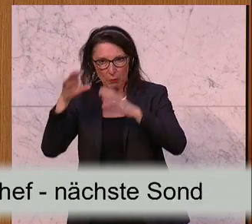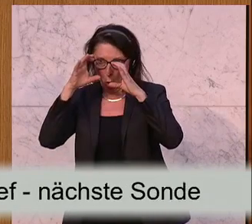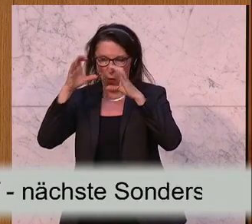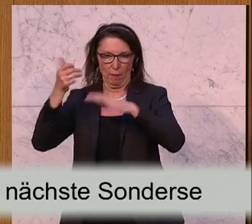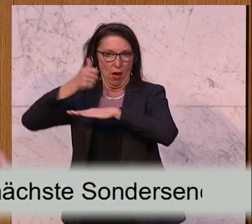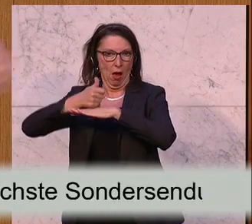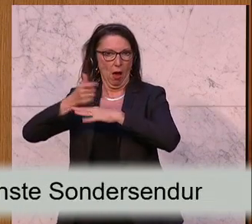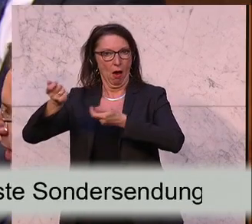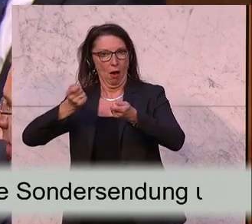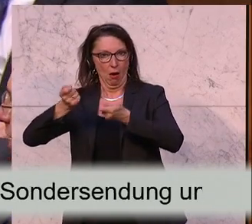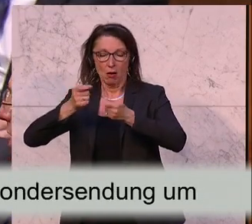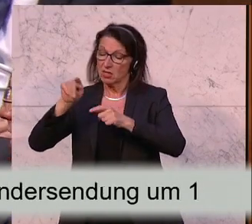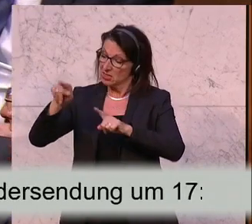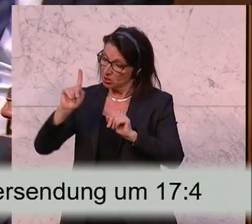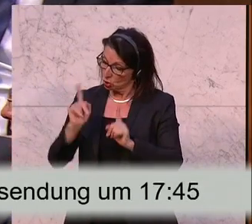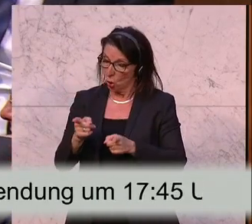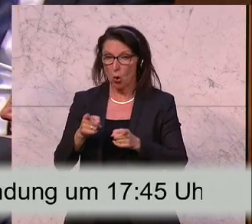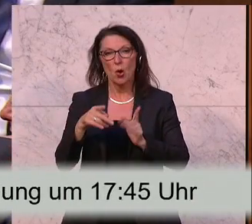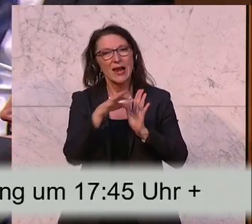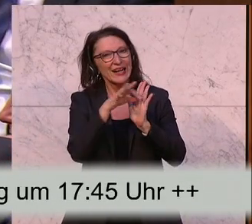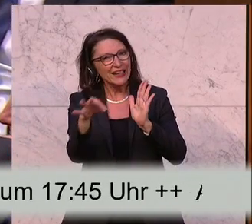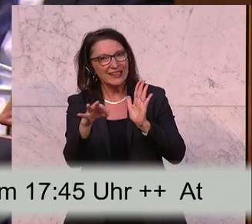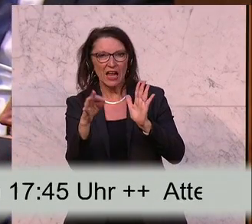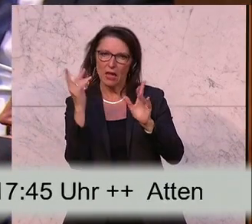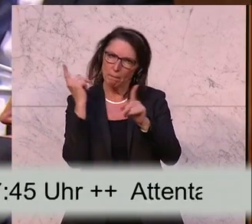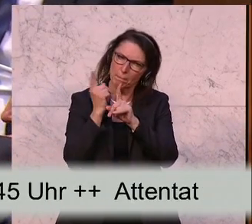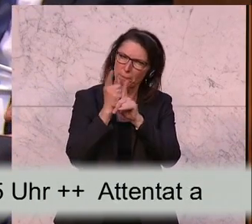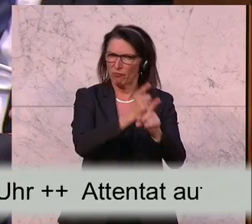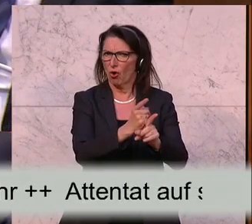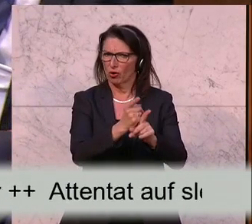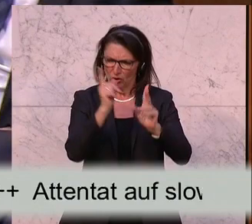einzuhalten, dass diese Richtlinie endlich umgesetzt werden muss.